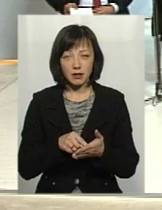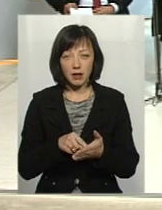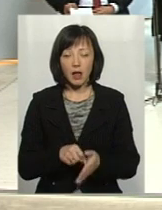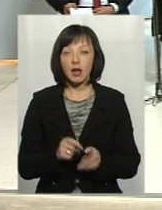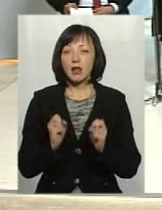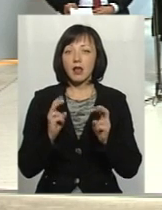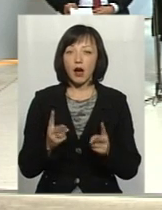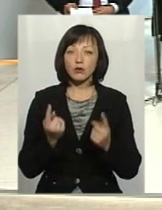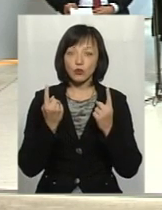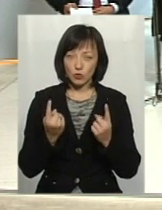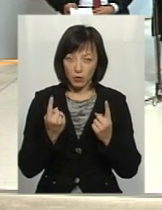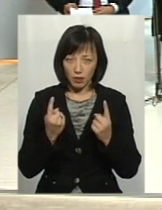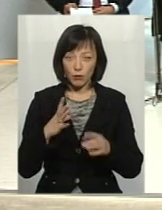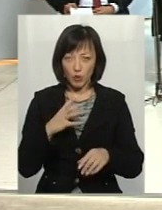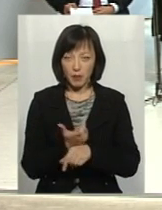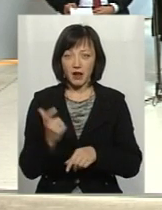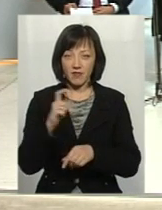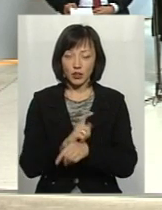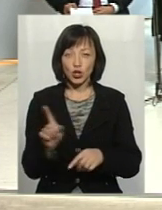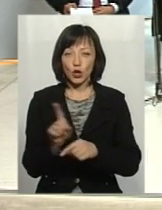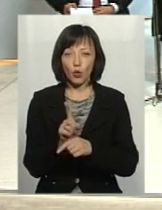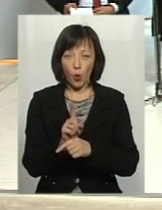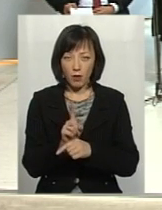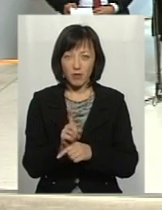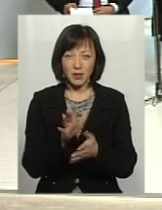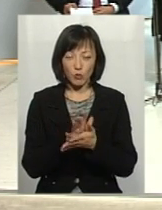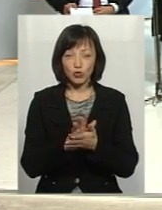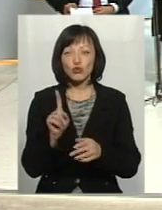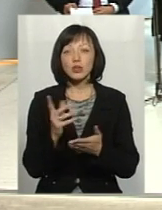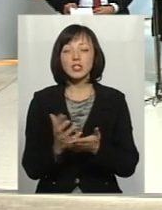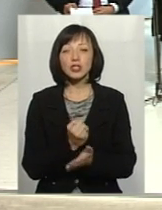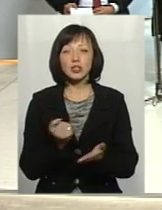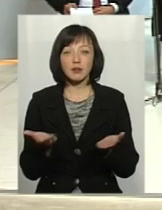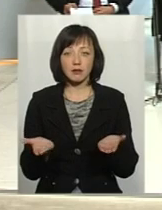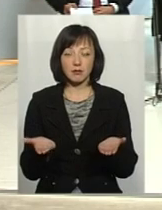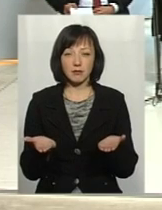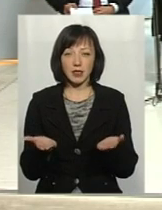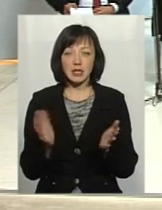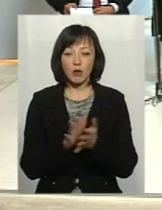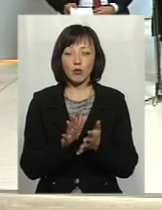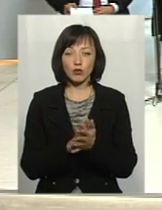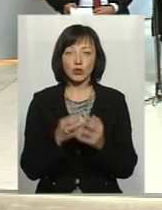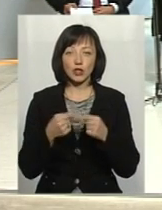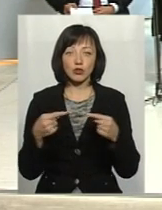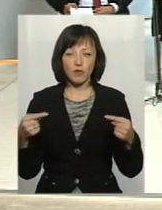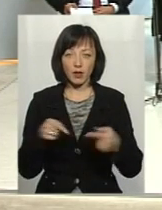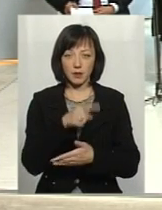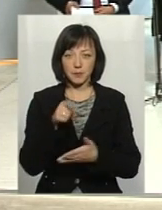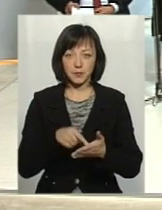Наскільки суттєво були перевищені ті норми, і що знайшли, які забронюючі речовин?